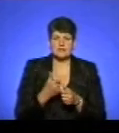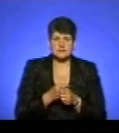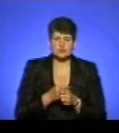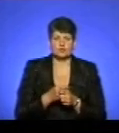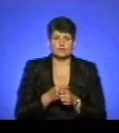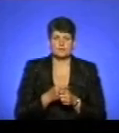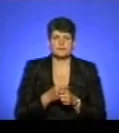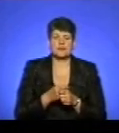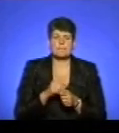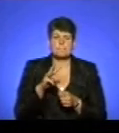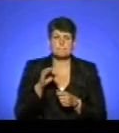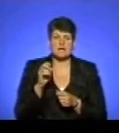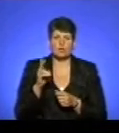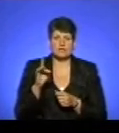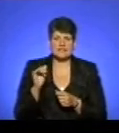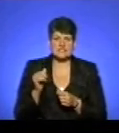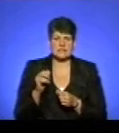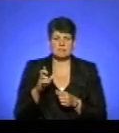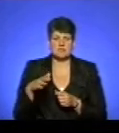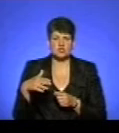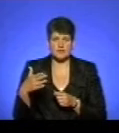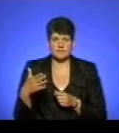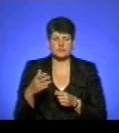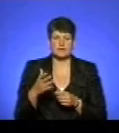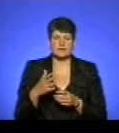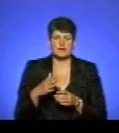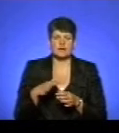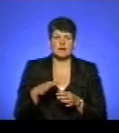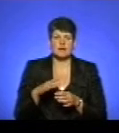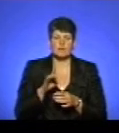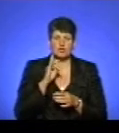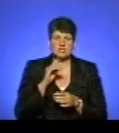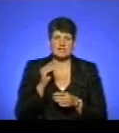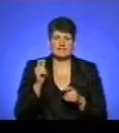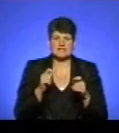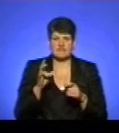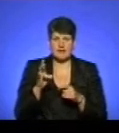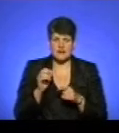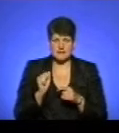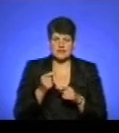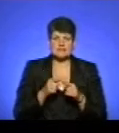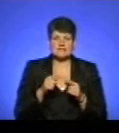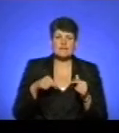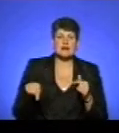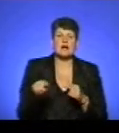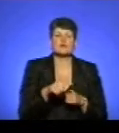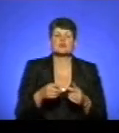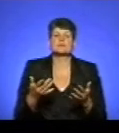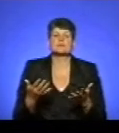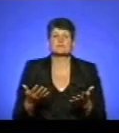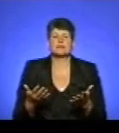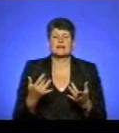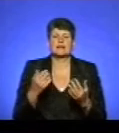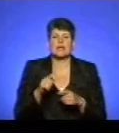зону, це Миколинецька, Миколинецька бічна, і загрозлива зона, молодіжна, фестивальна. Ми туди йдемо. Це в радіусі, скільки там